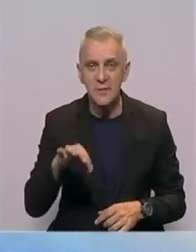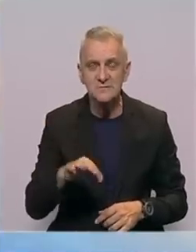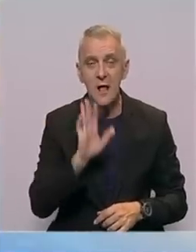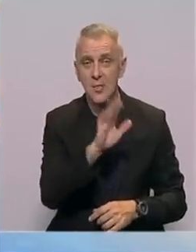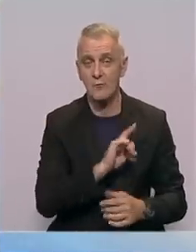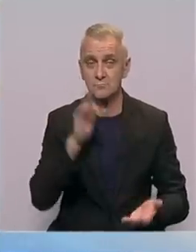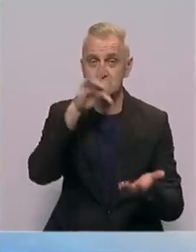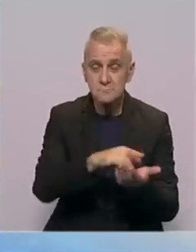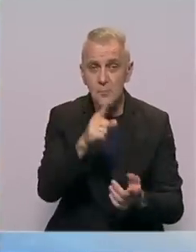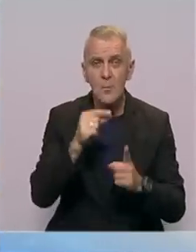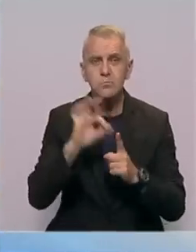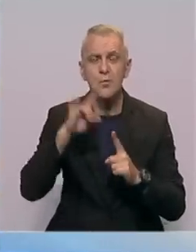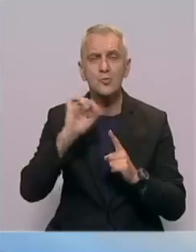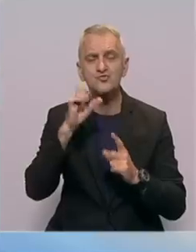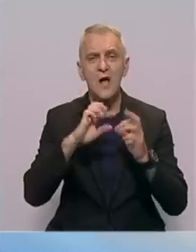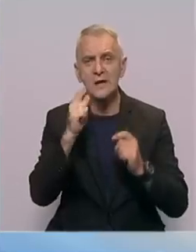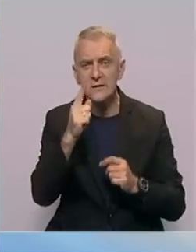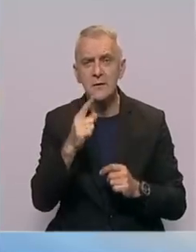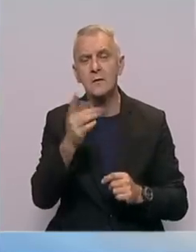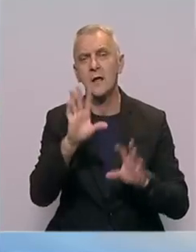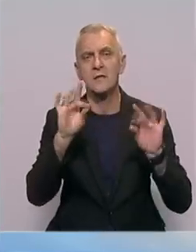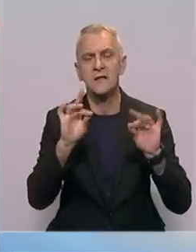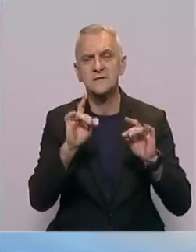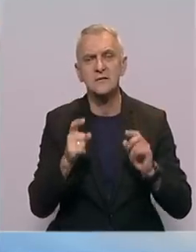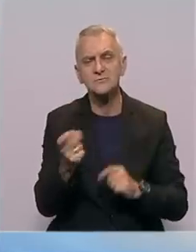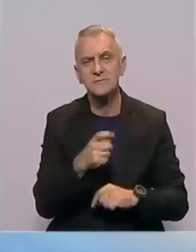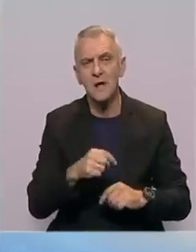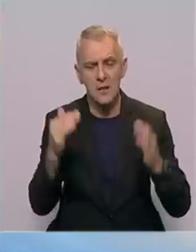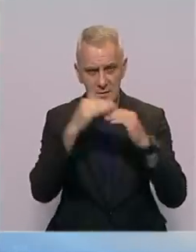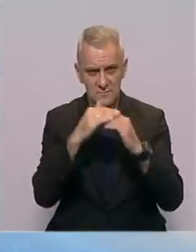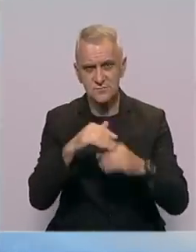dolazak u potočare se očekuje 10. srpnja u večernim satima.